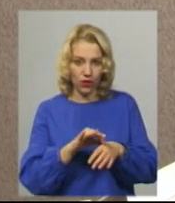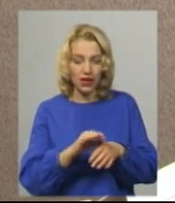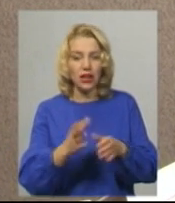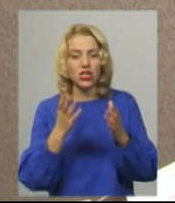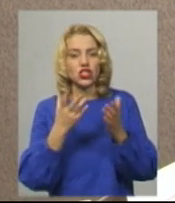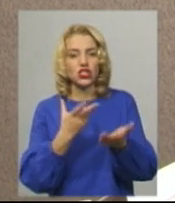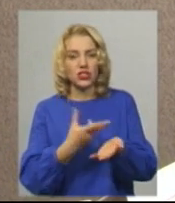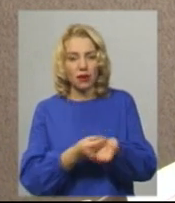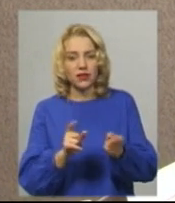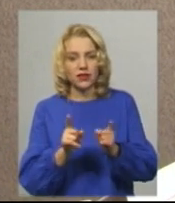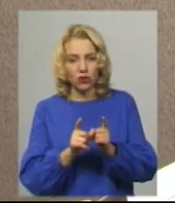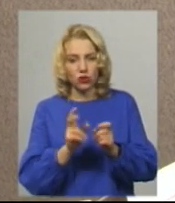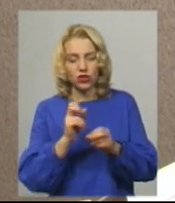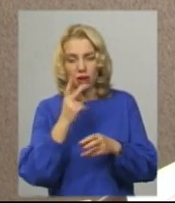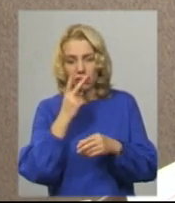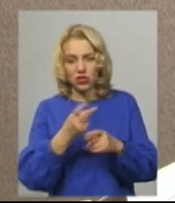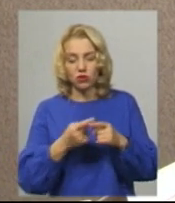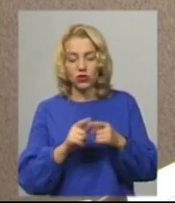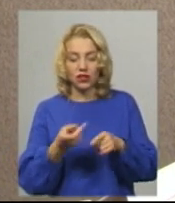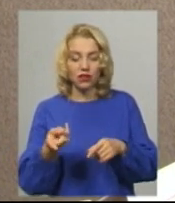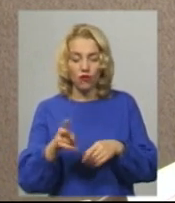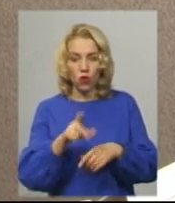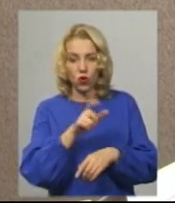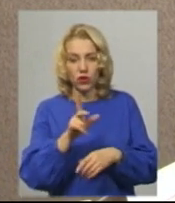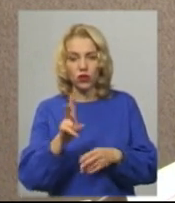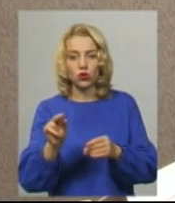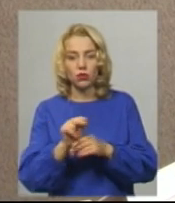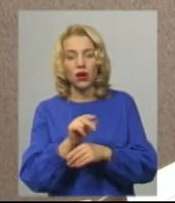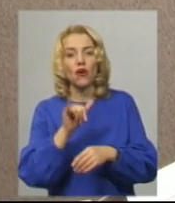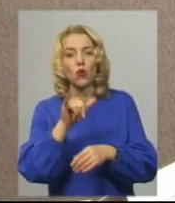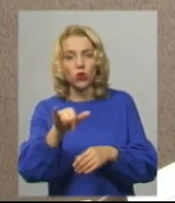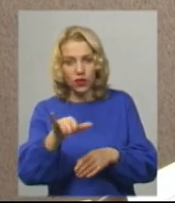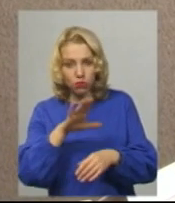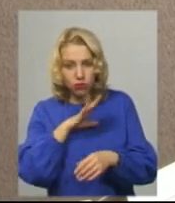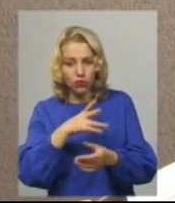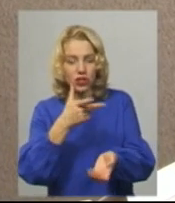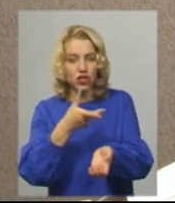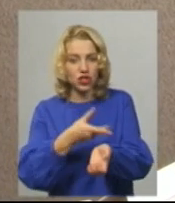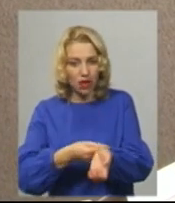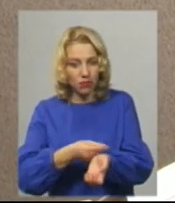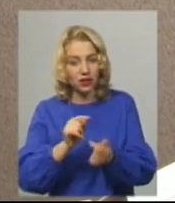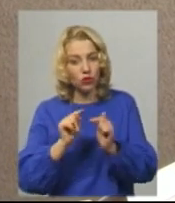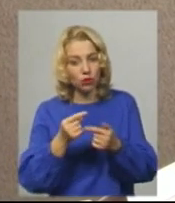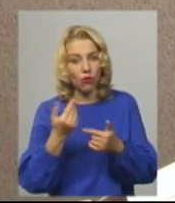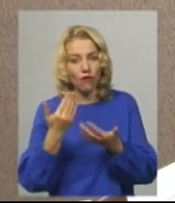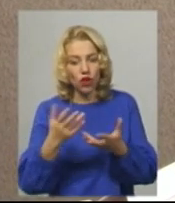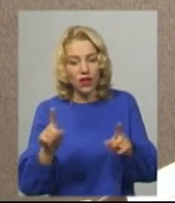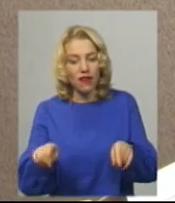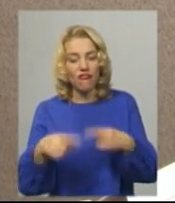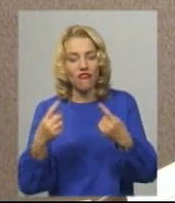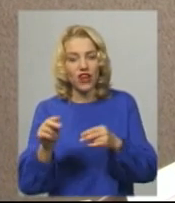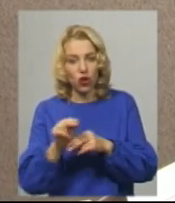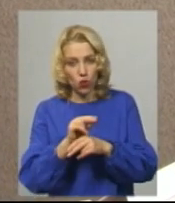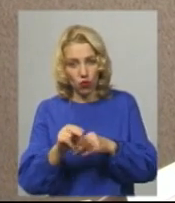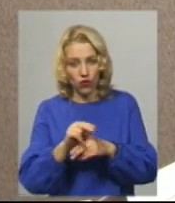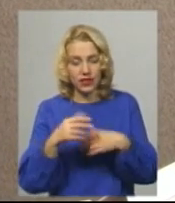Щеплені також, як ми бачимо. Цих двоє людей, які в нас проліковані, вони були щеплені. Тому вони вилікувались і